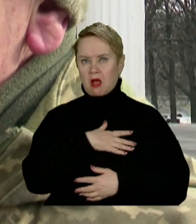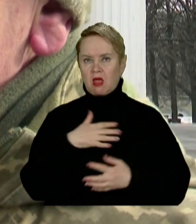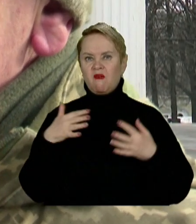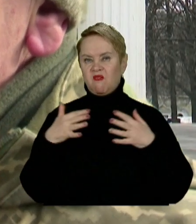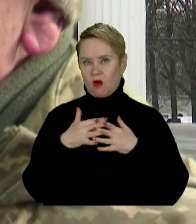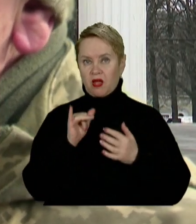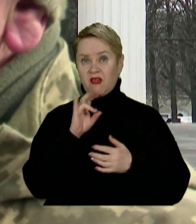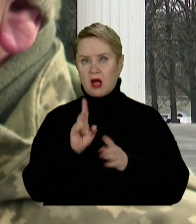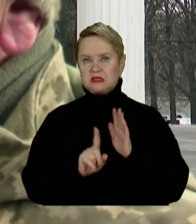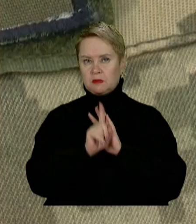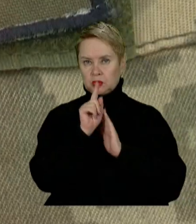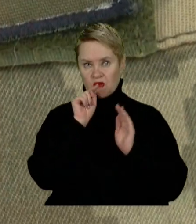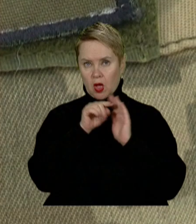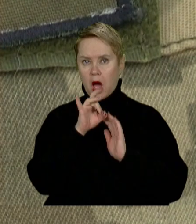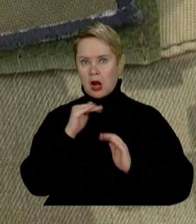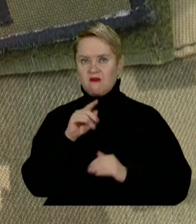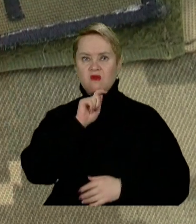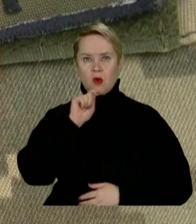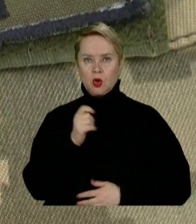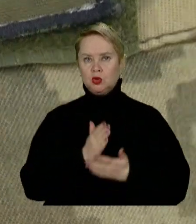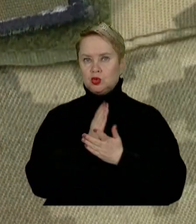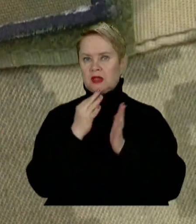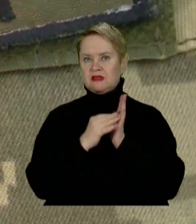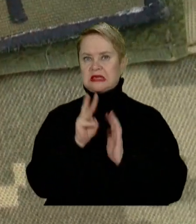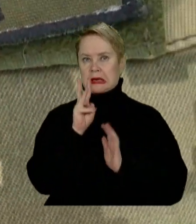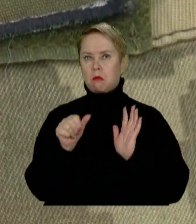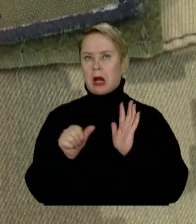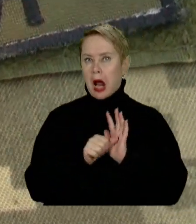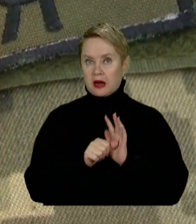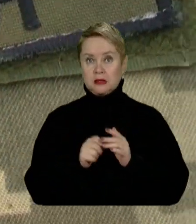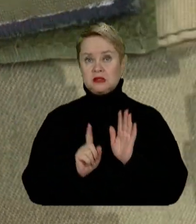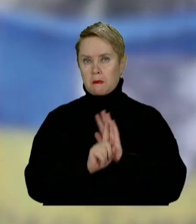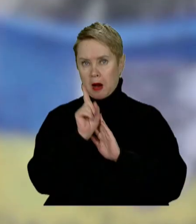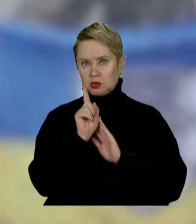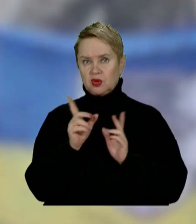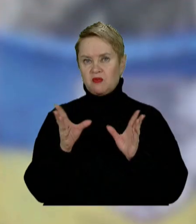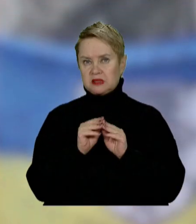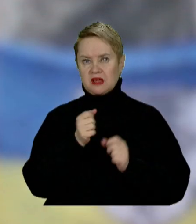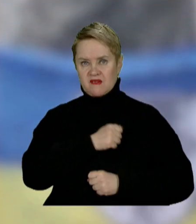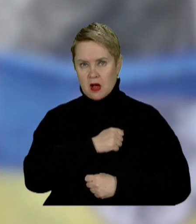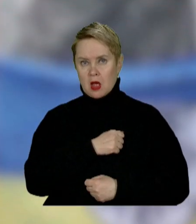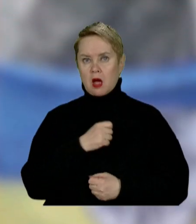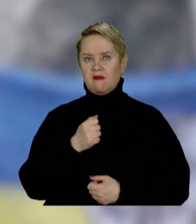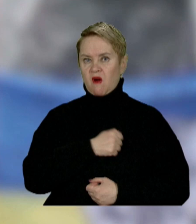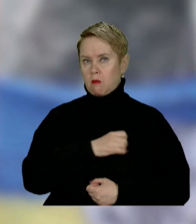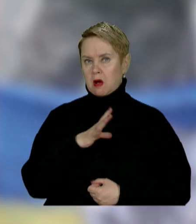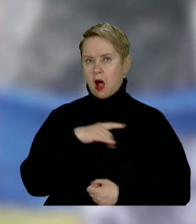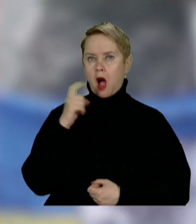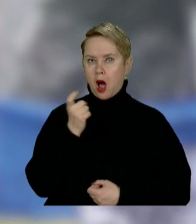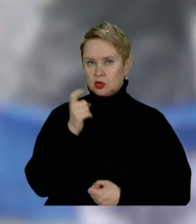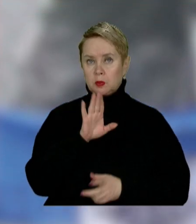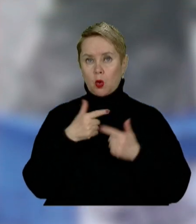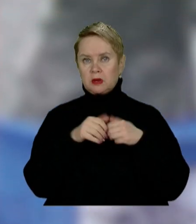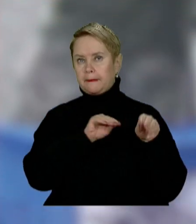фронті. Іван спочатку вторгнення РФ в Україну служив в 93-й бригаді. Спочатку із побратимами воював на Харківщині. Потім